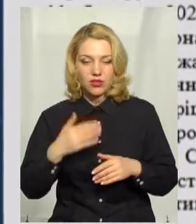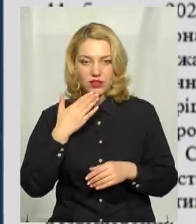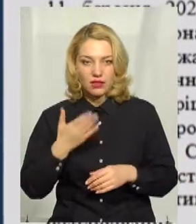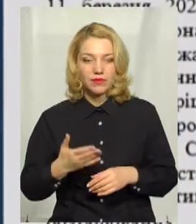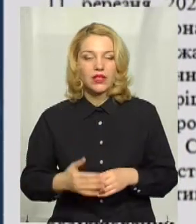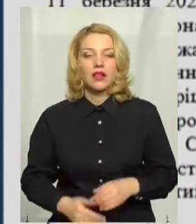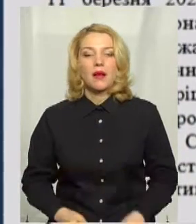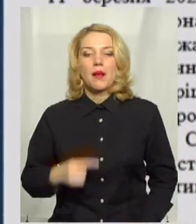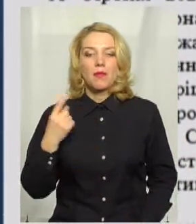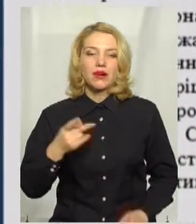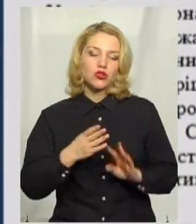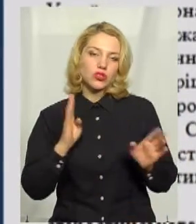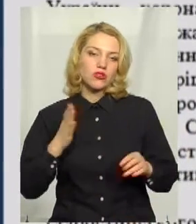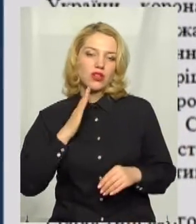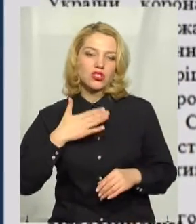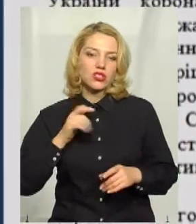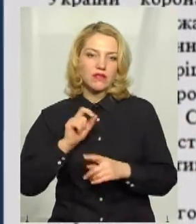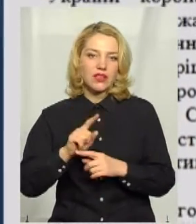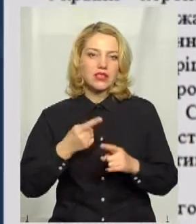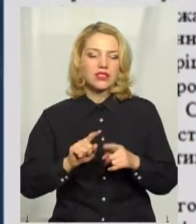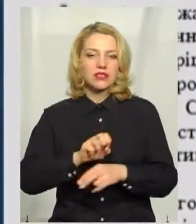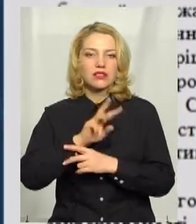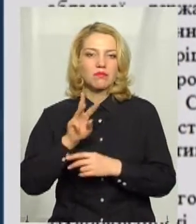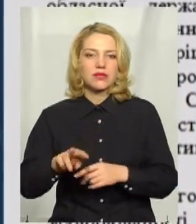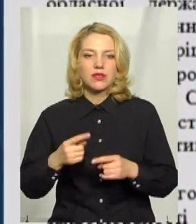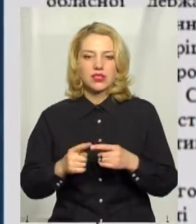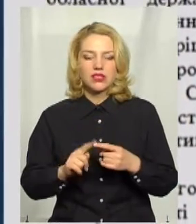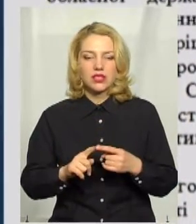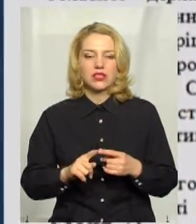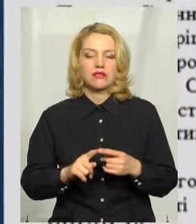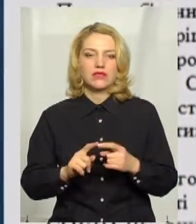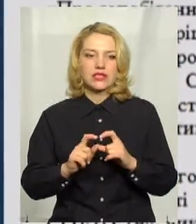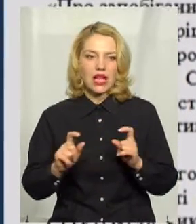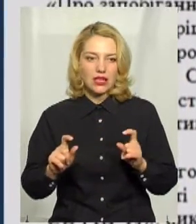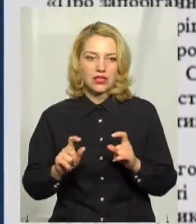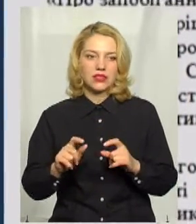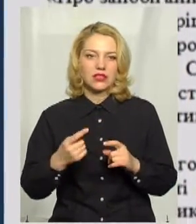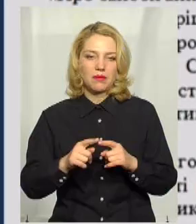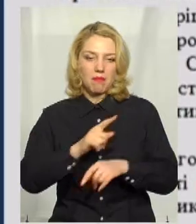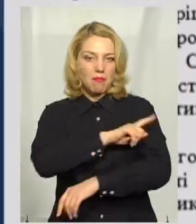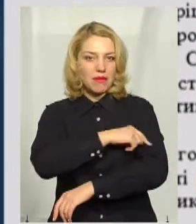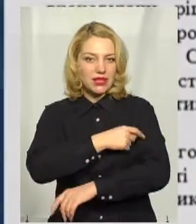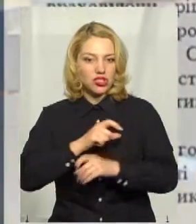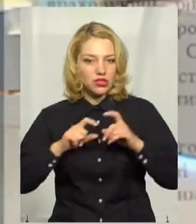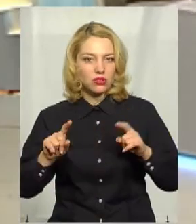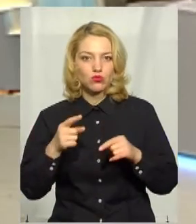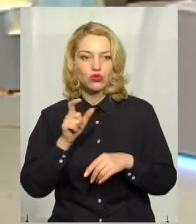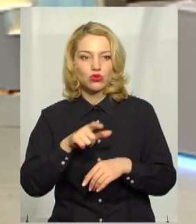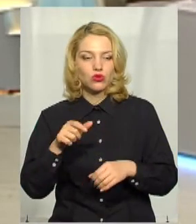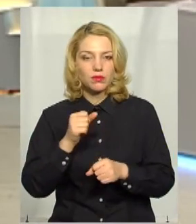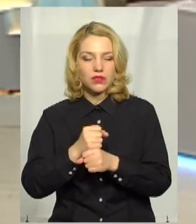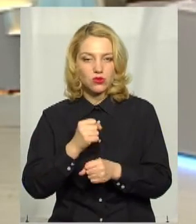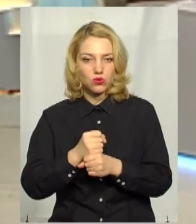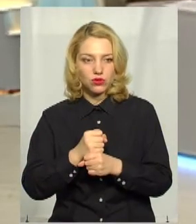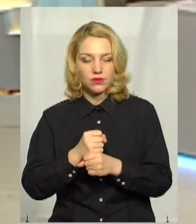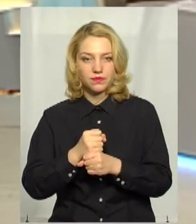чергу, наше завдання це забезпечити все ж таки ті заклади, в першу чергу, і медичні заклади, тому що люди працюють,